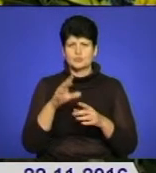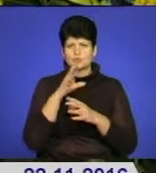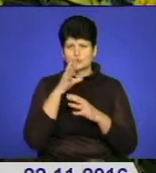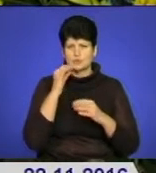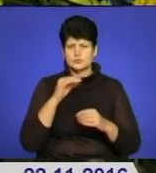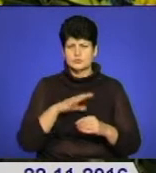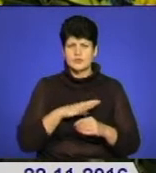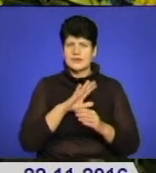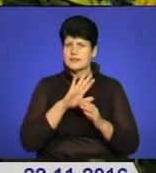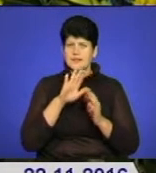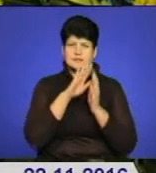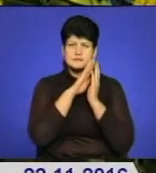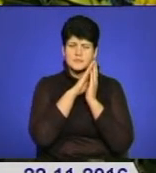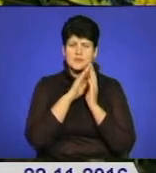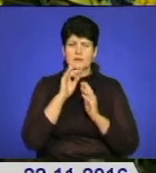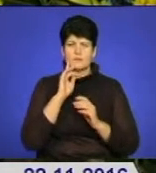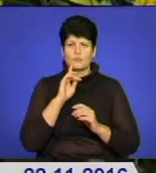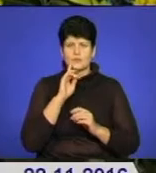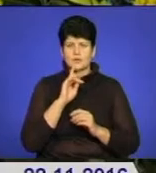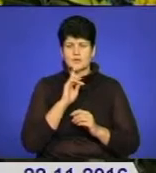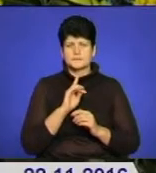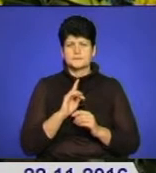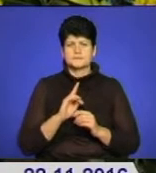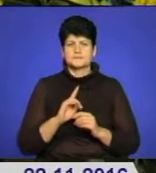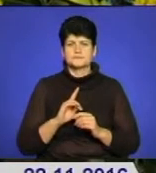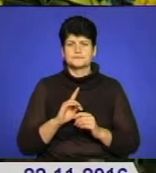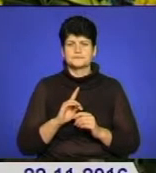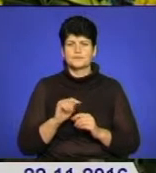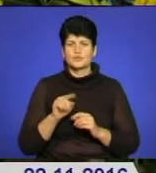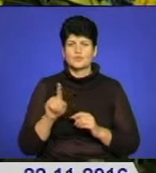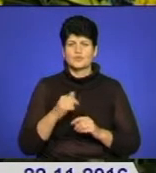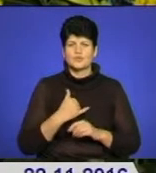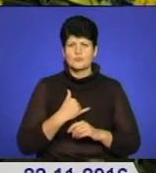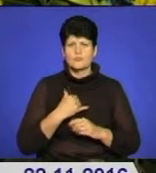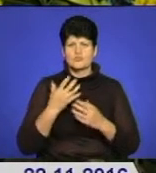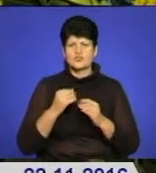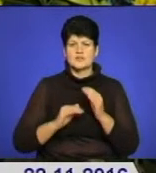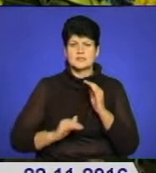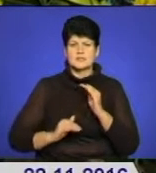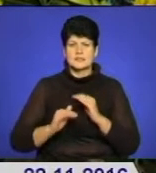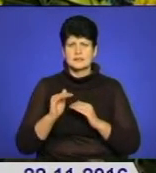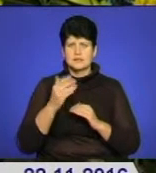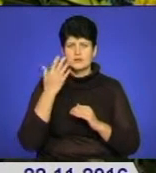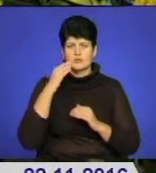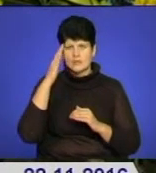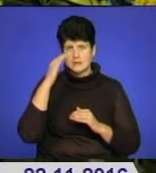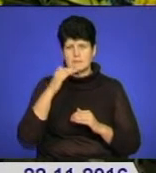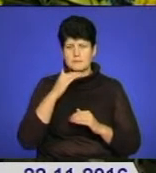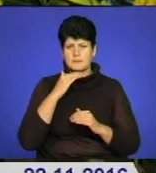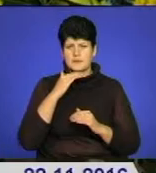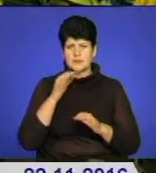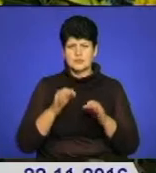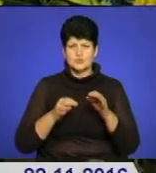я, я від першого до останнього дня на Майдані, в цьому, в революції гідності. І в 2004